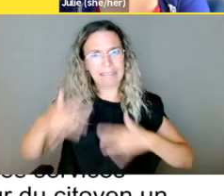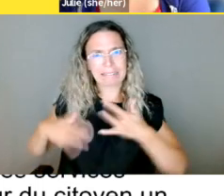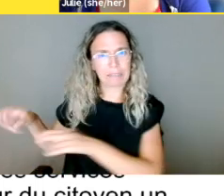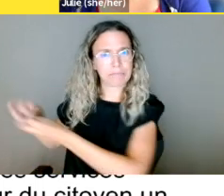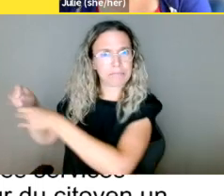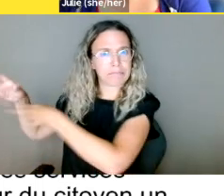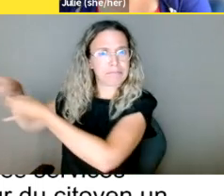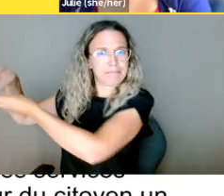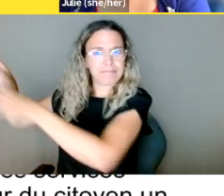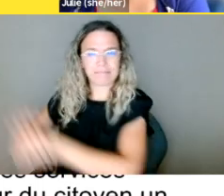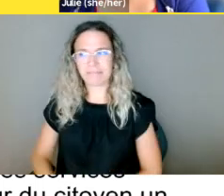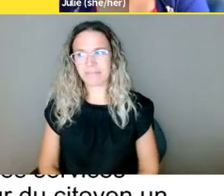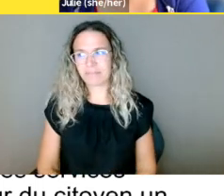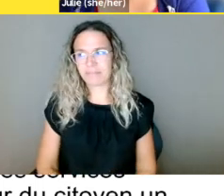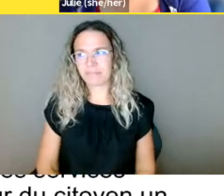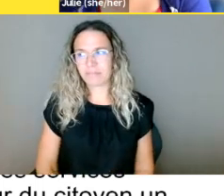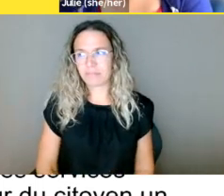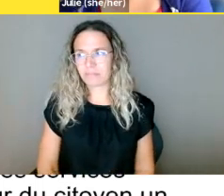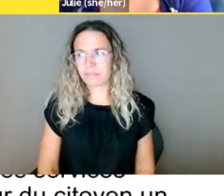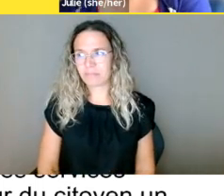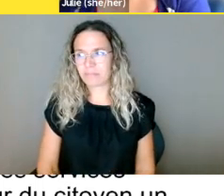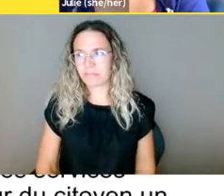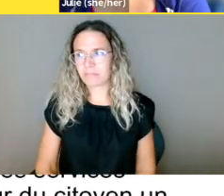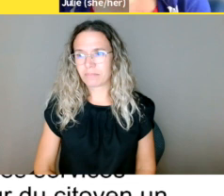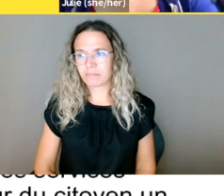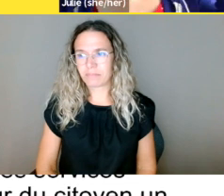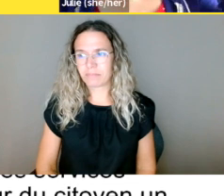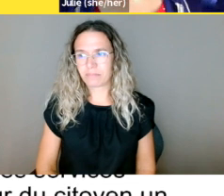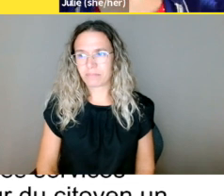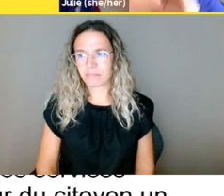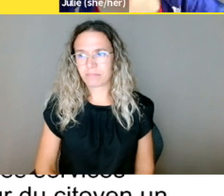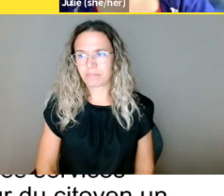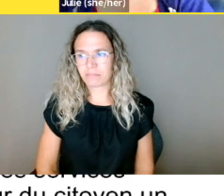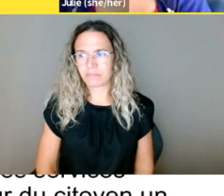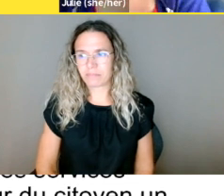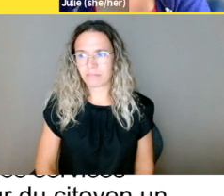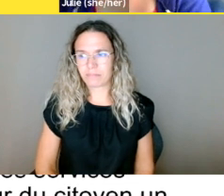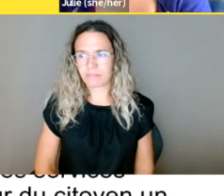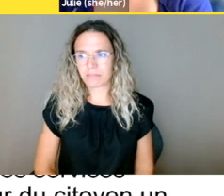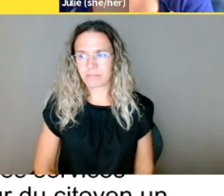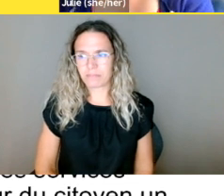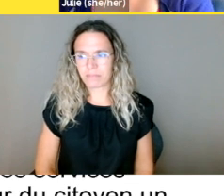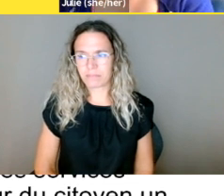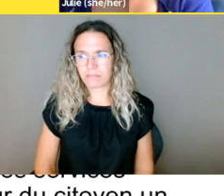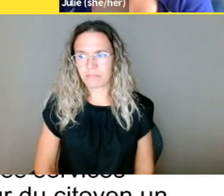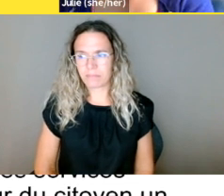du protecteur du citoyen. Désolée, ça a'air qu'il un écureuil à l'extérieur ou quelque chose parce que Ziva est bien excitée.